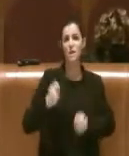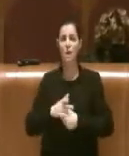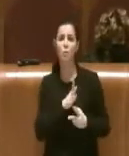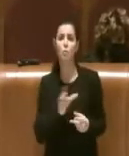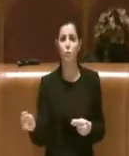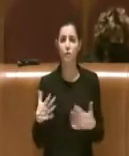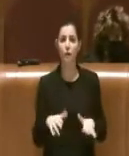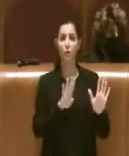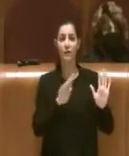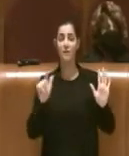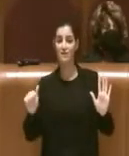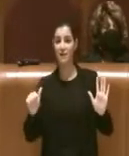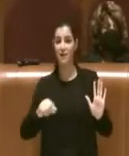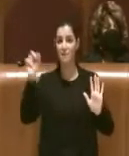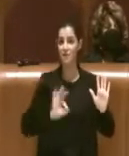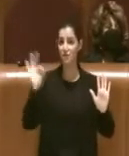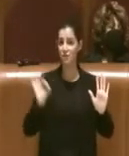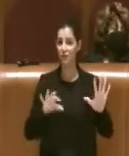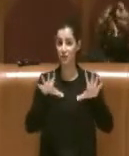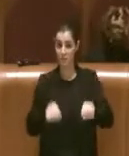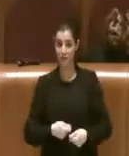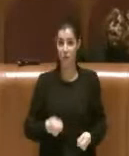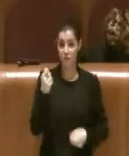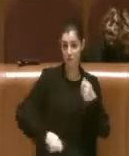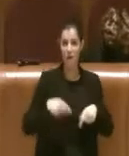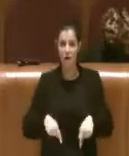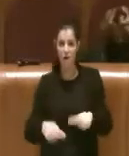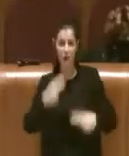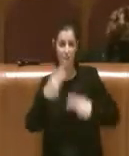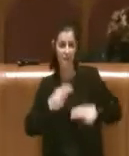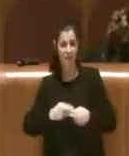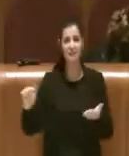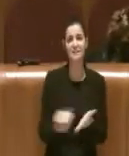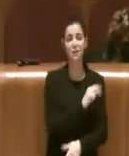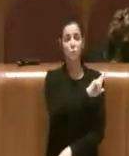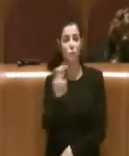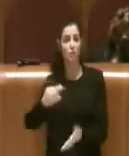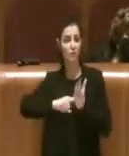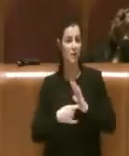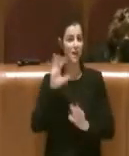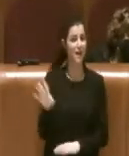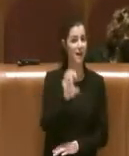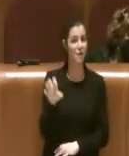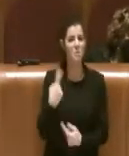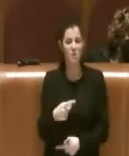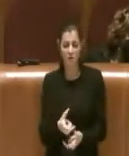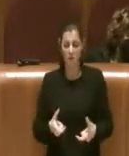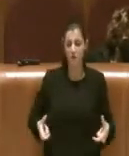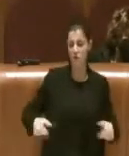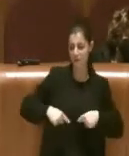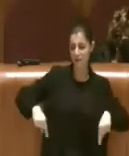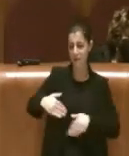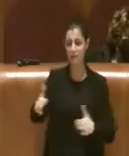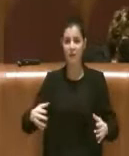con il 96% dell'impegno di spesa e oggi questa amministrazione straccia 200.000 euro per fare un perimetro intorno a un parco